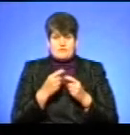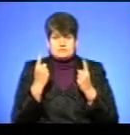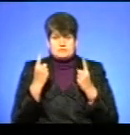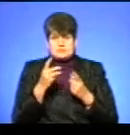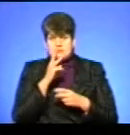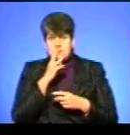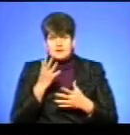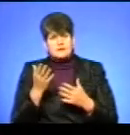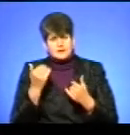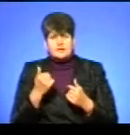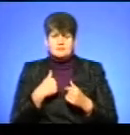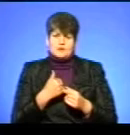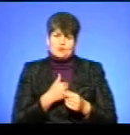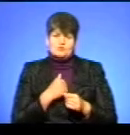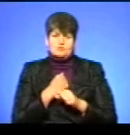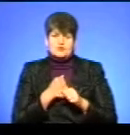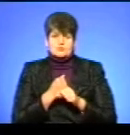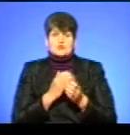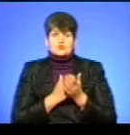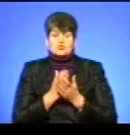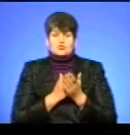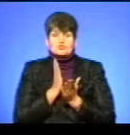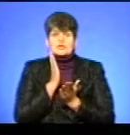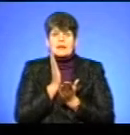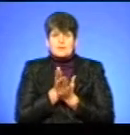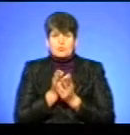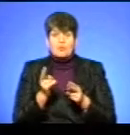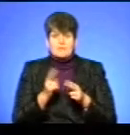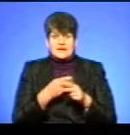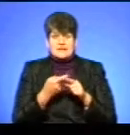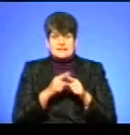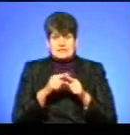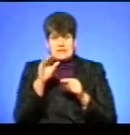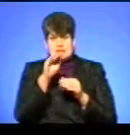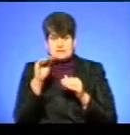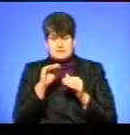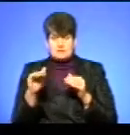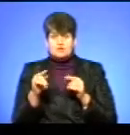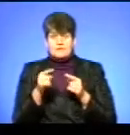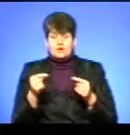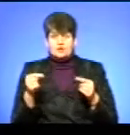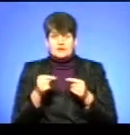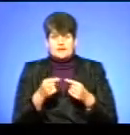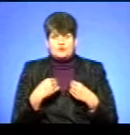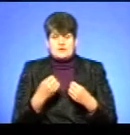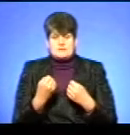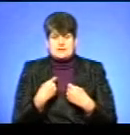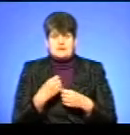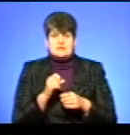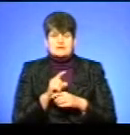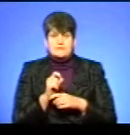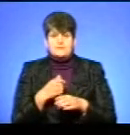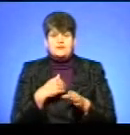Будь ласка, давайте, ми хочемо працювати з службою напряму, без цієї прокладки, щоб ви конкретно нам ставили задачу. Ми